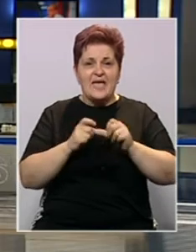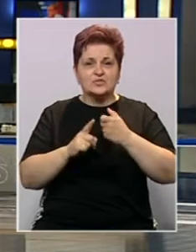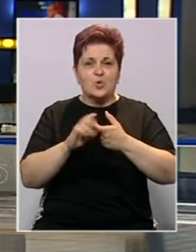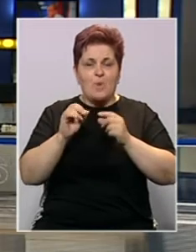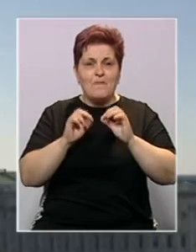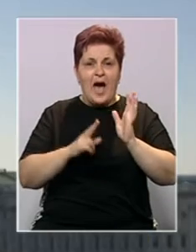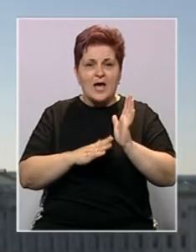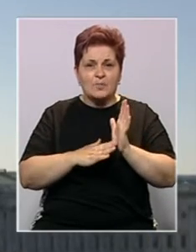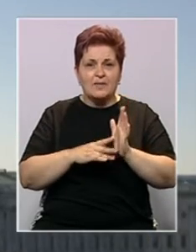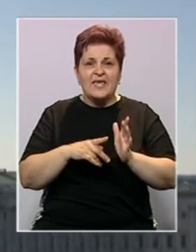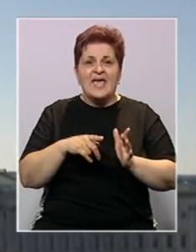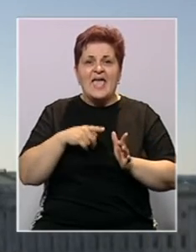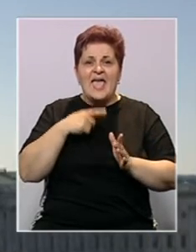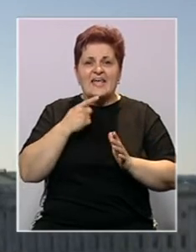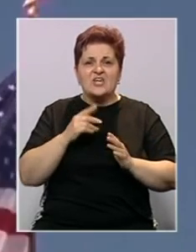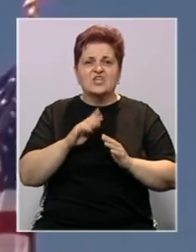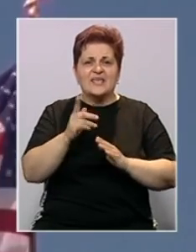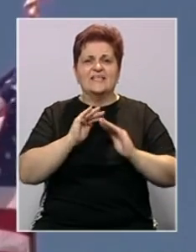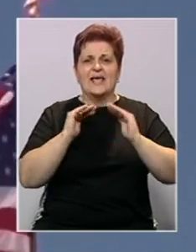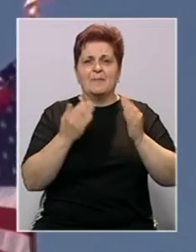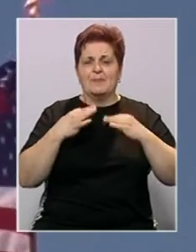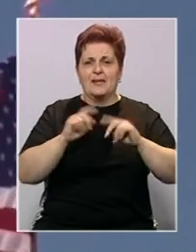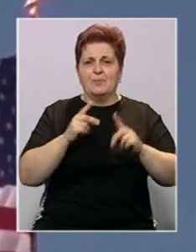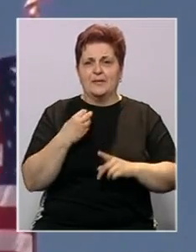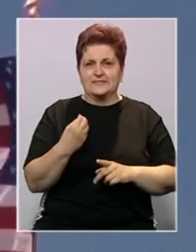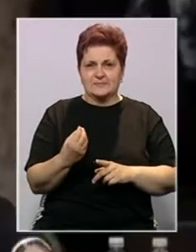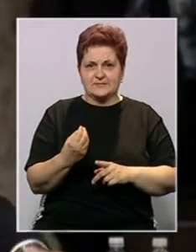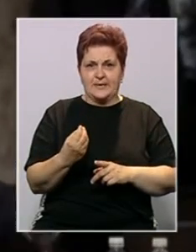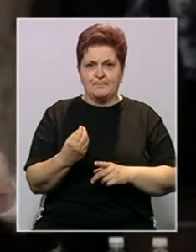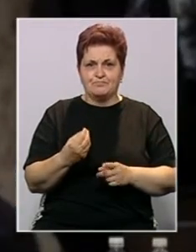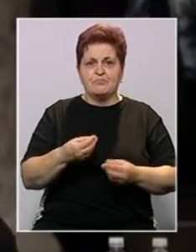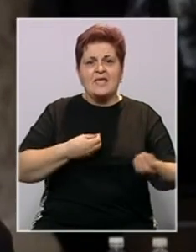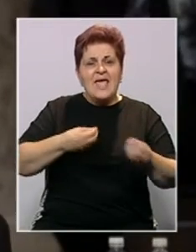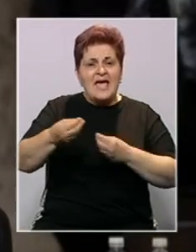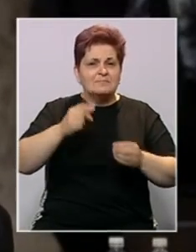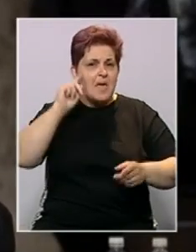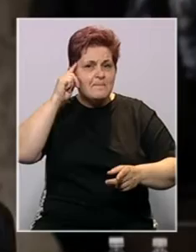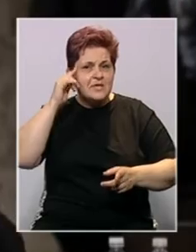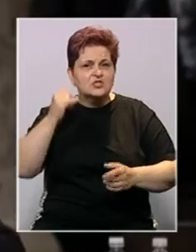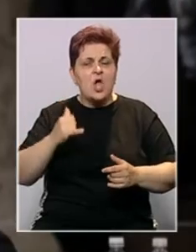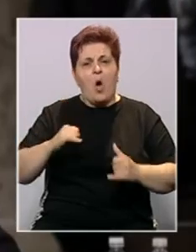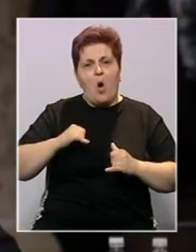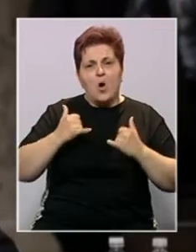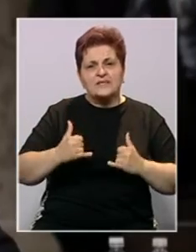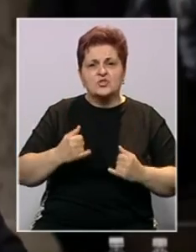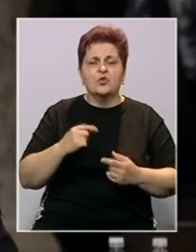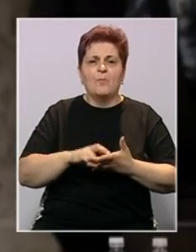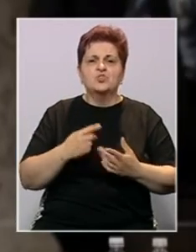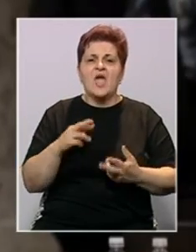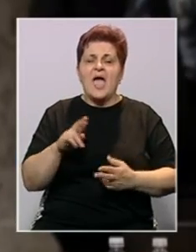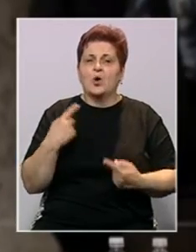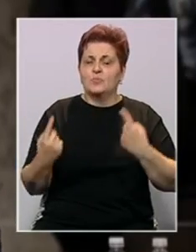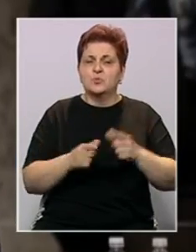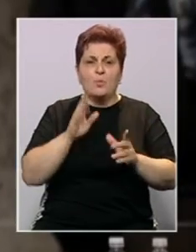Balkan, Gabrielom Eskobarom, saopštenu je iz kabineta predsjednice Republike Srpske. Razmijenjena su mišljanja o aktuelnoj političkoj i